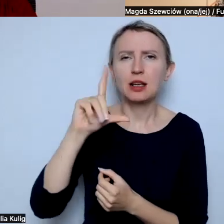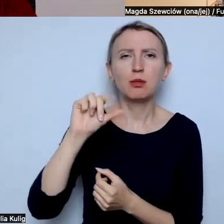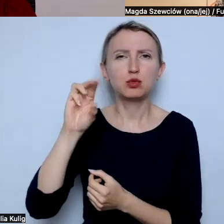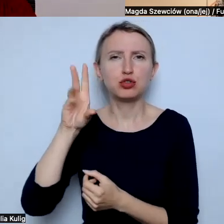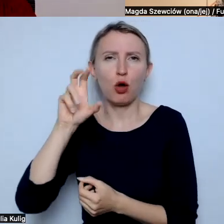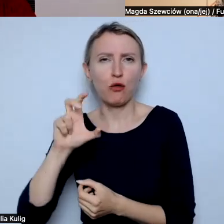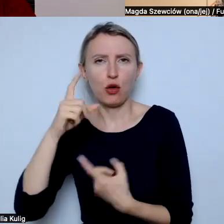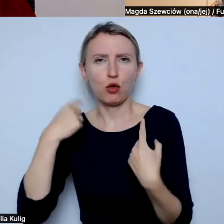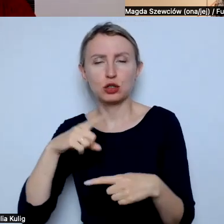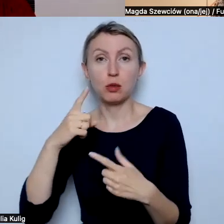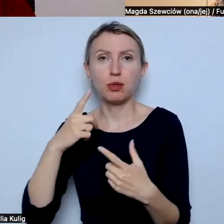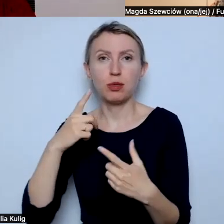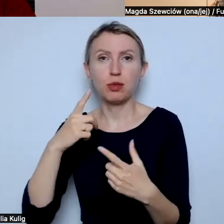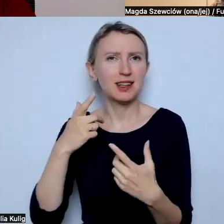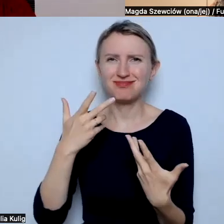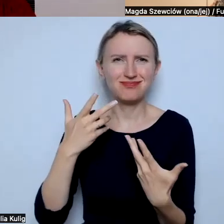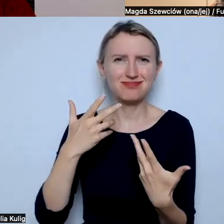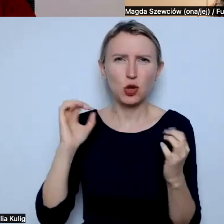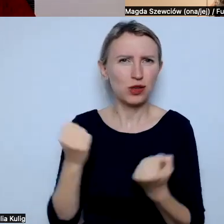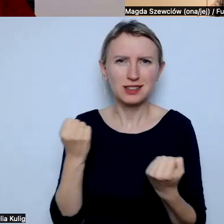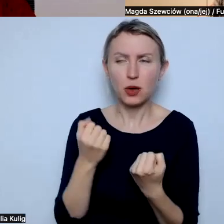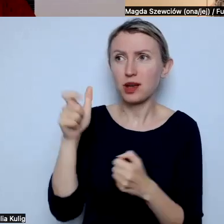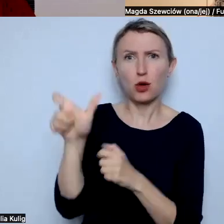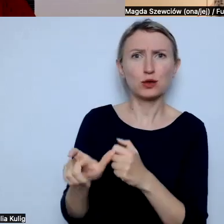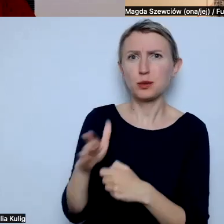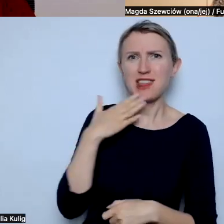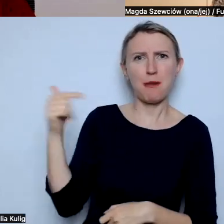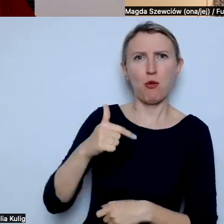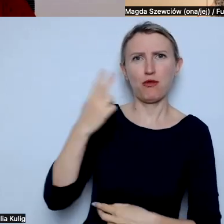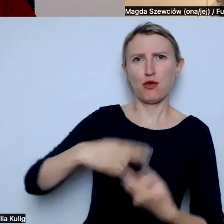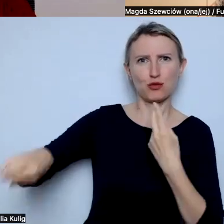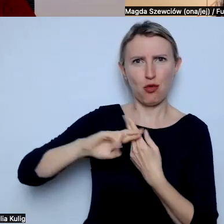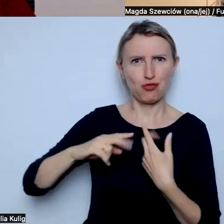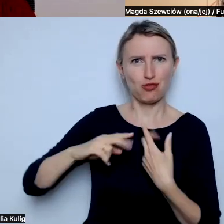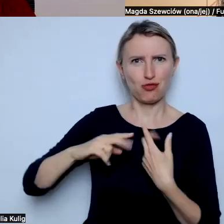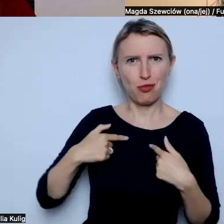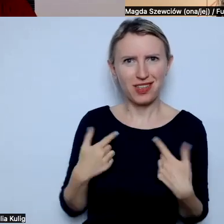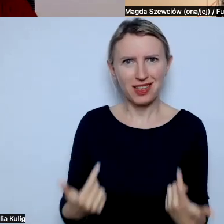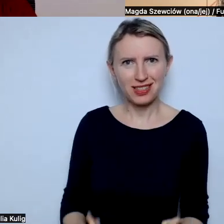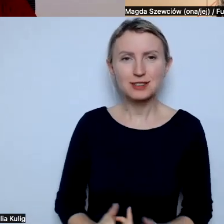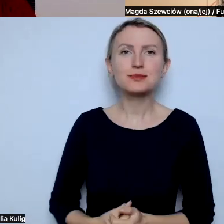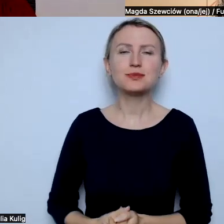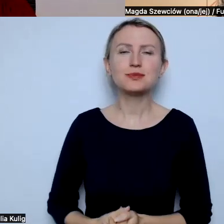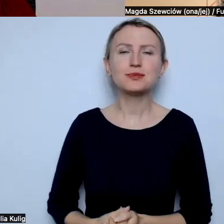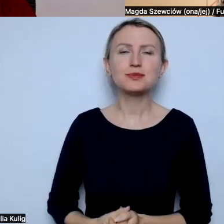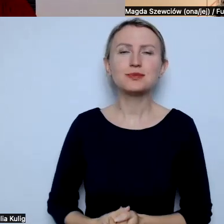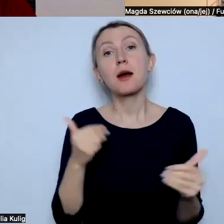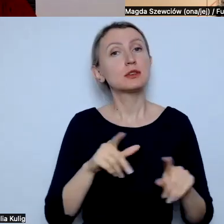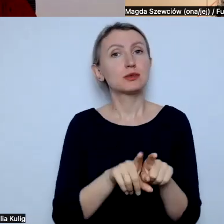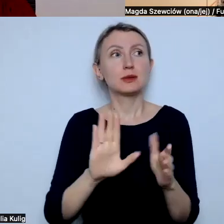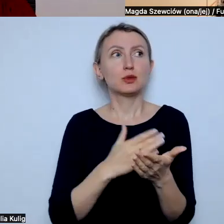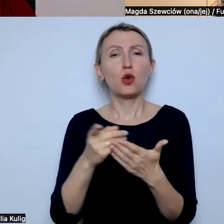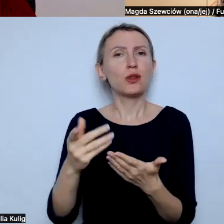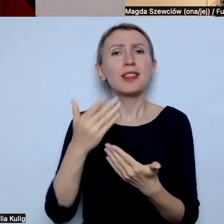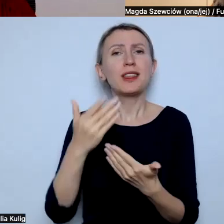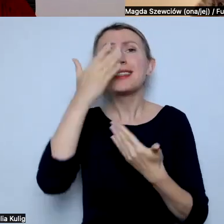jest przeciwskuteczne i te osoby nie mają obowiązku wam nic mówić. I też może być tak, że nawet nie będą umiały